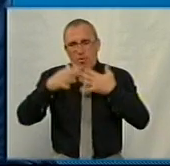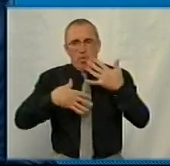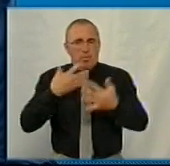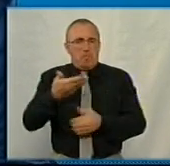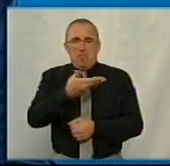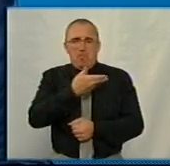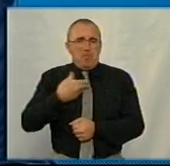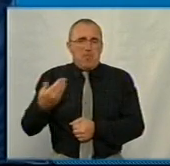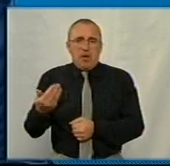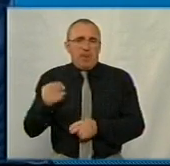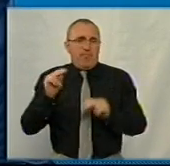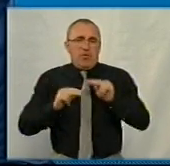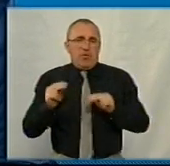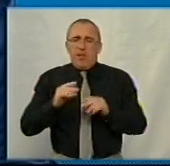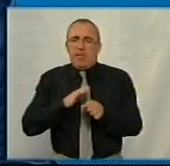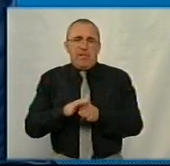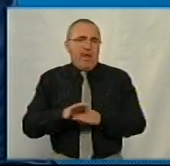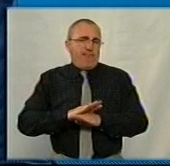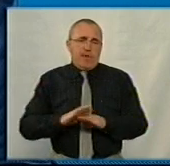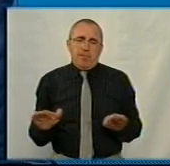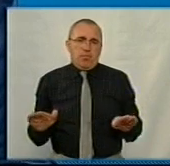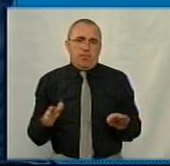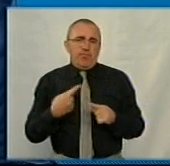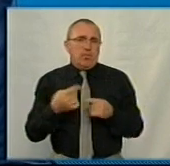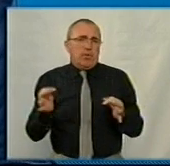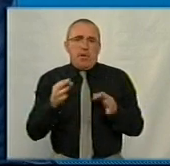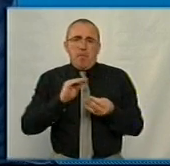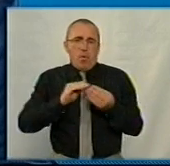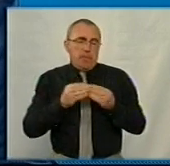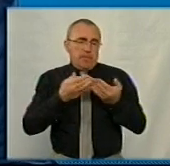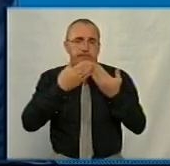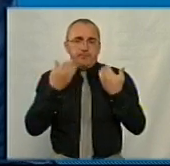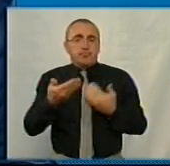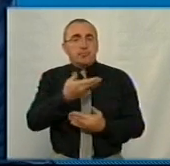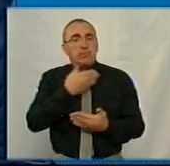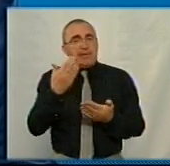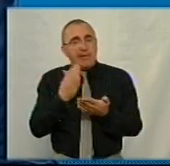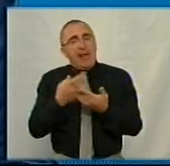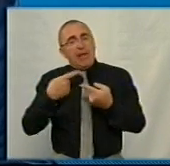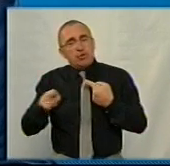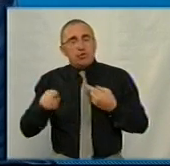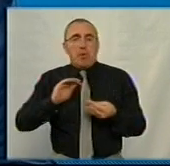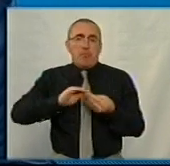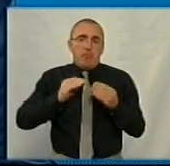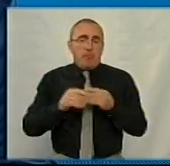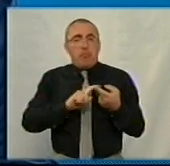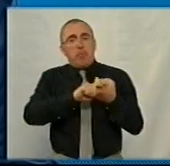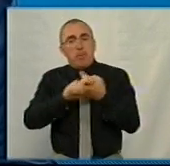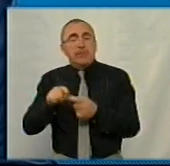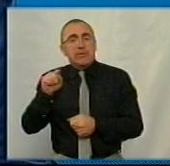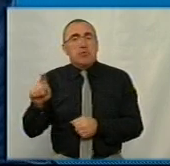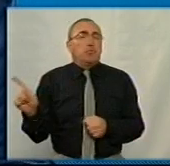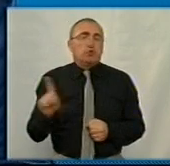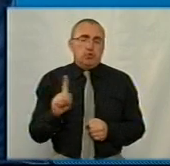бажаємо, що не відбудеться вона. Тут немає ніяких проблем. У нас є інші проблеми, пов'язані з тим, що